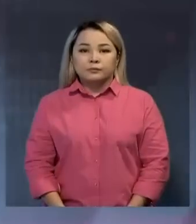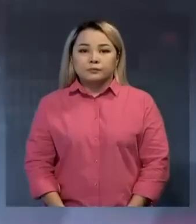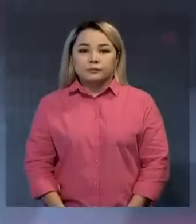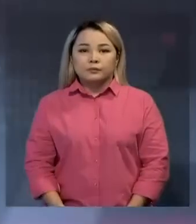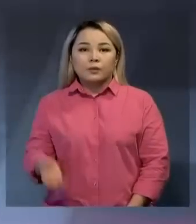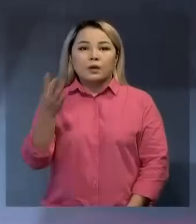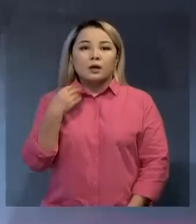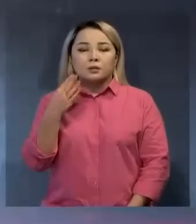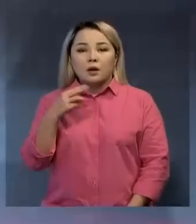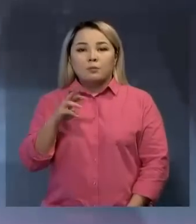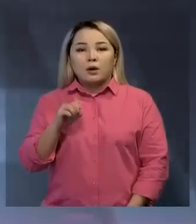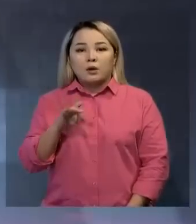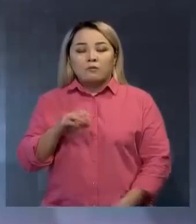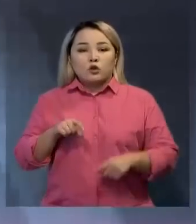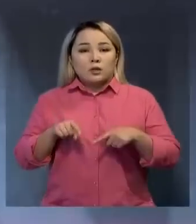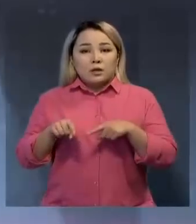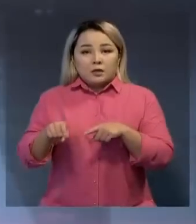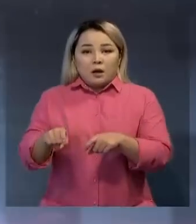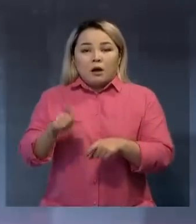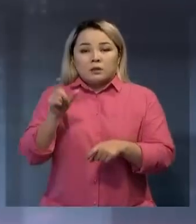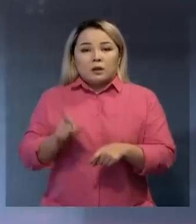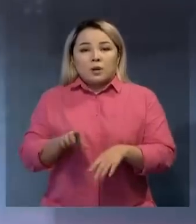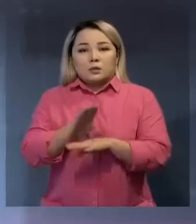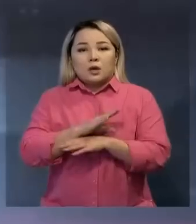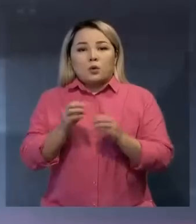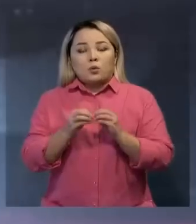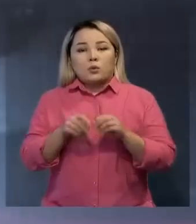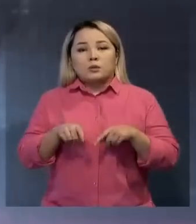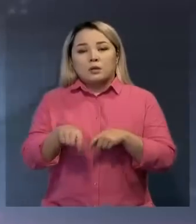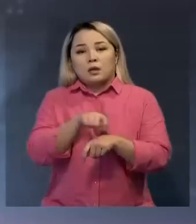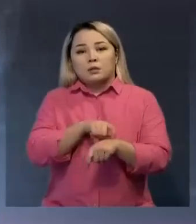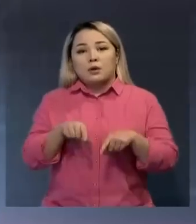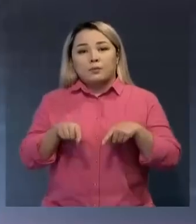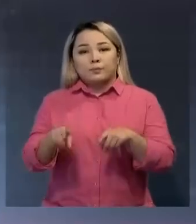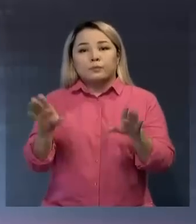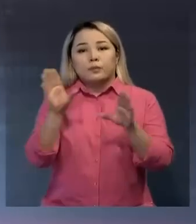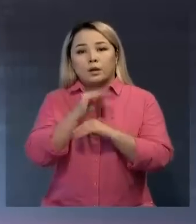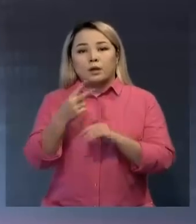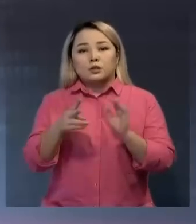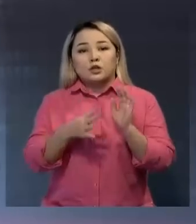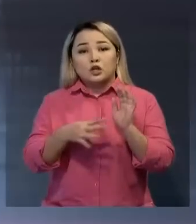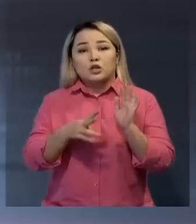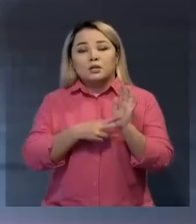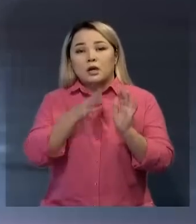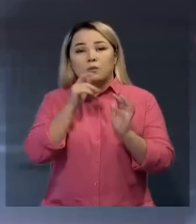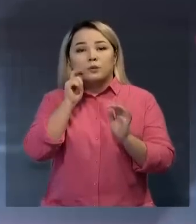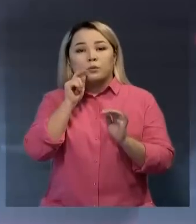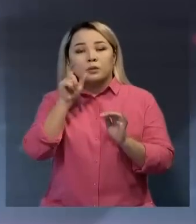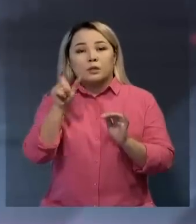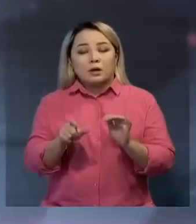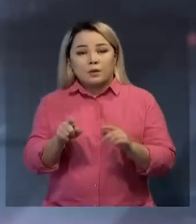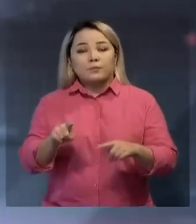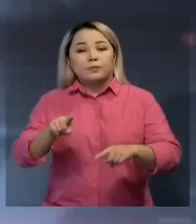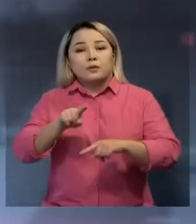Ал алматыдағы марафон кезінде адам ғайтс болтық 10 шақырымды қашықтықта еңсер бөткен 47 жастағы ер азамат